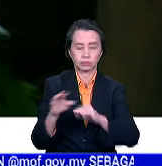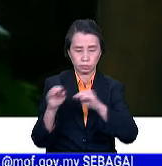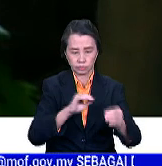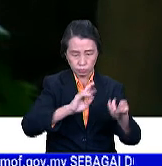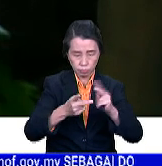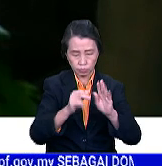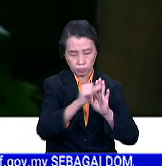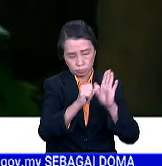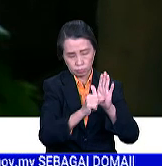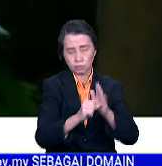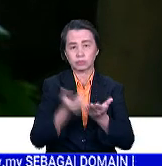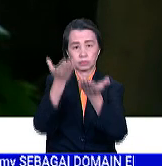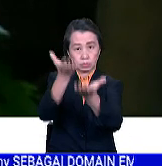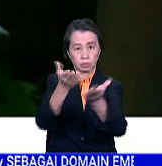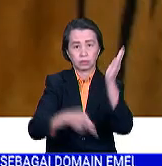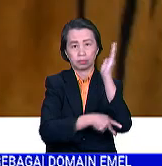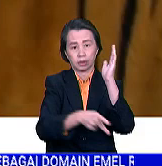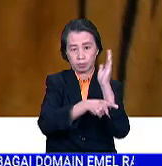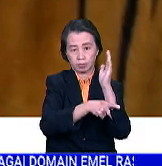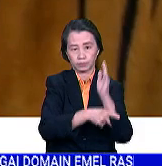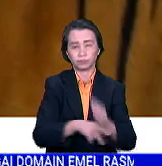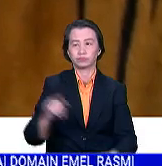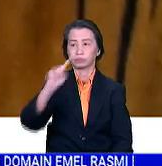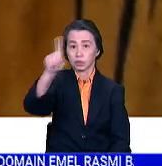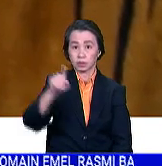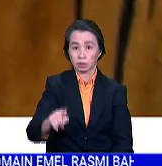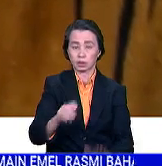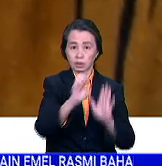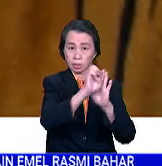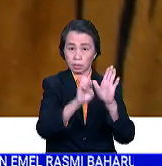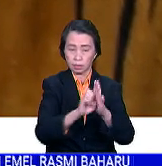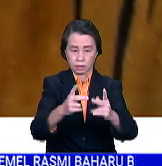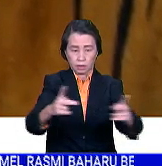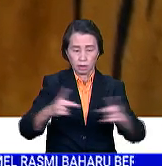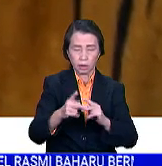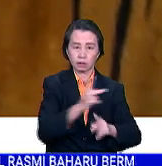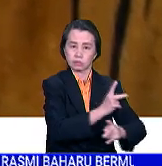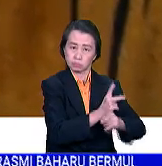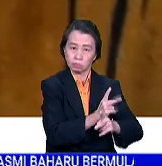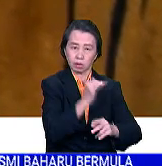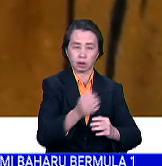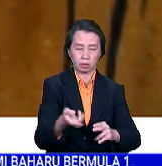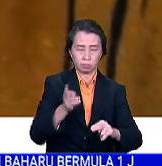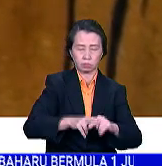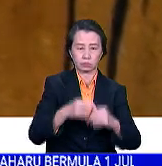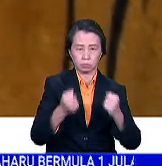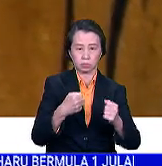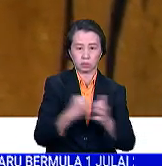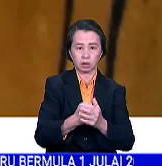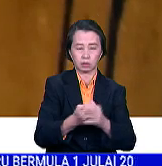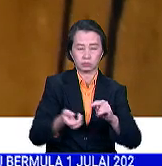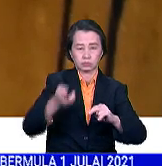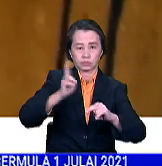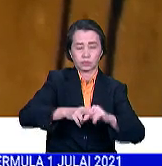dibentangkan pada sindang Parlimen akan datang. Selain itu, inakmen berkaitan kawasan pelindungan akan diperkukuh khususnya dalam aspek